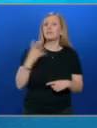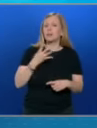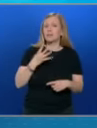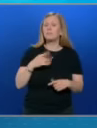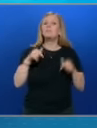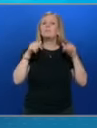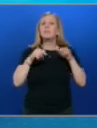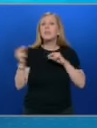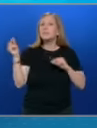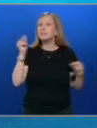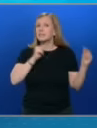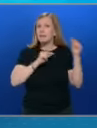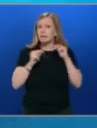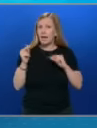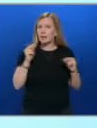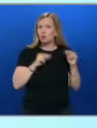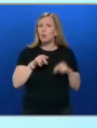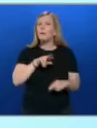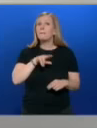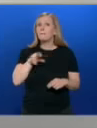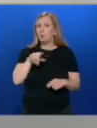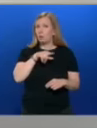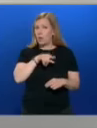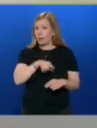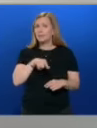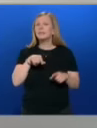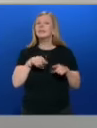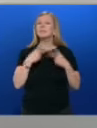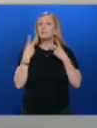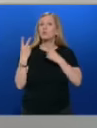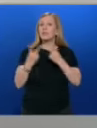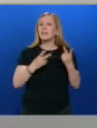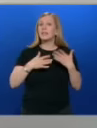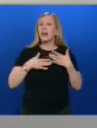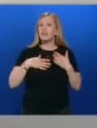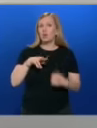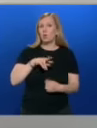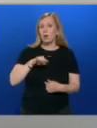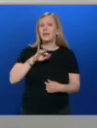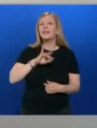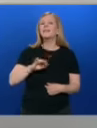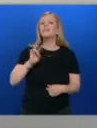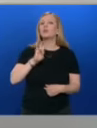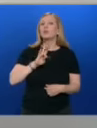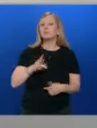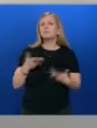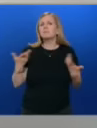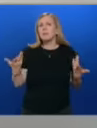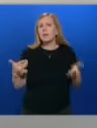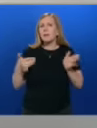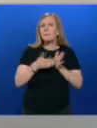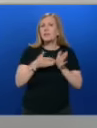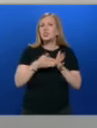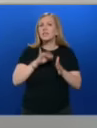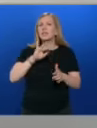заседание днес на прокурорската колегия проследи Иво Никодимов. Иво, здравей! С какви мотиви Иван Гешев